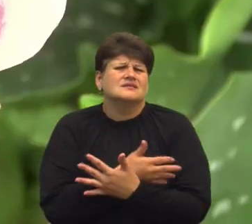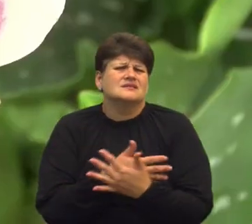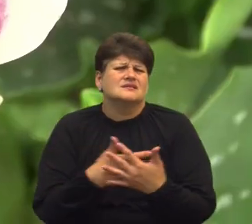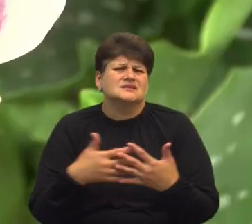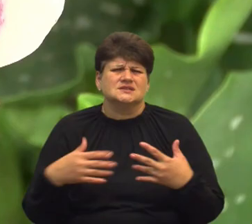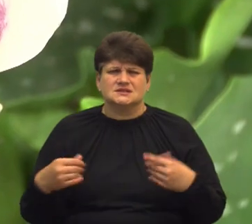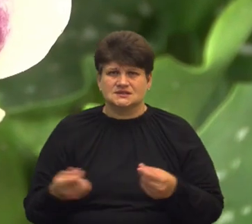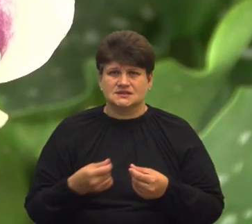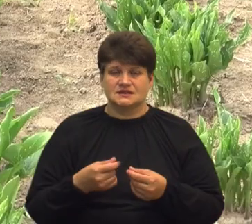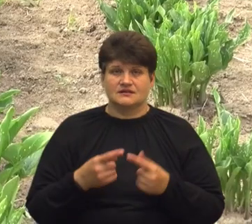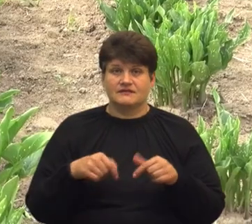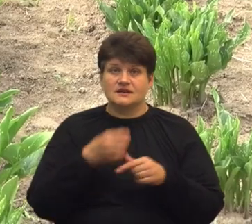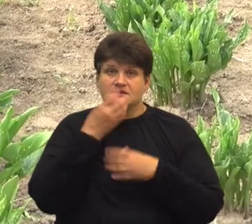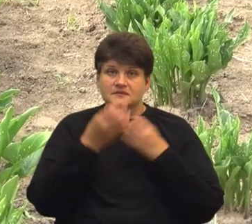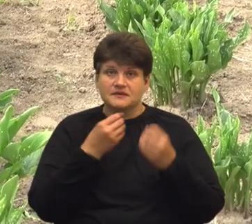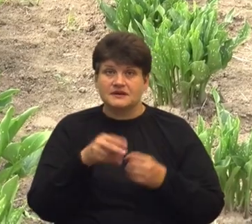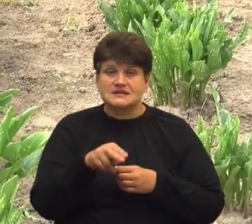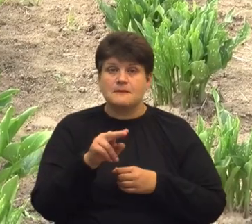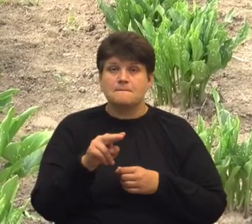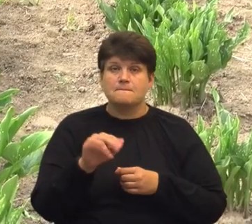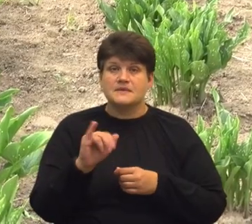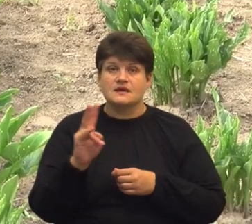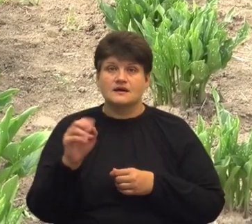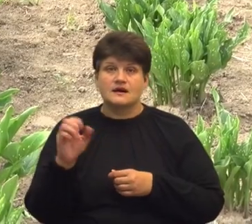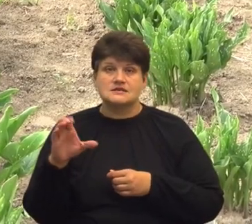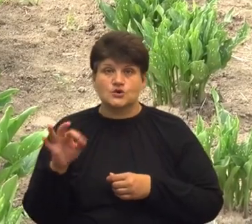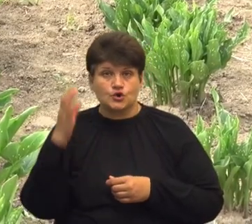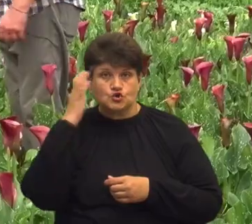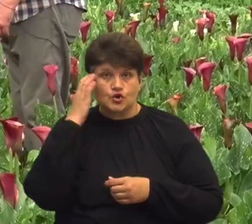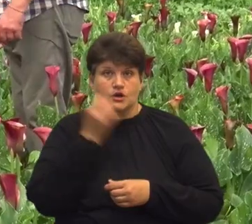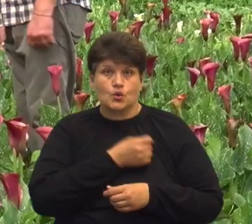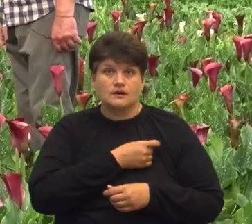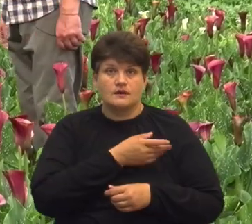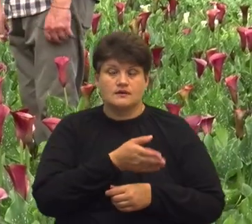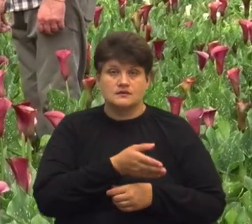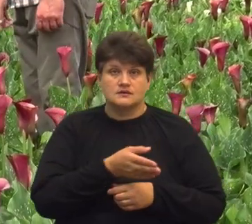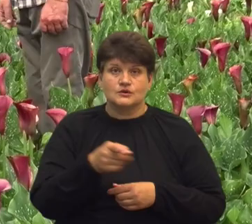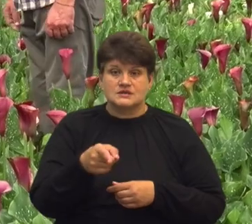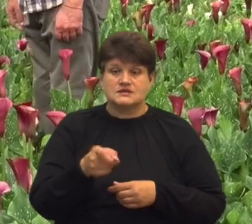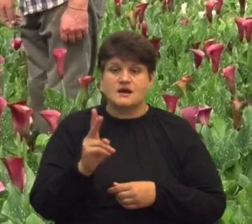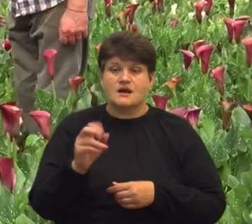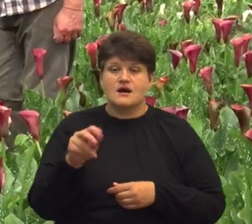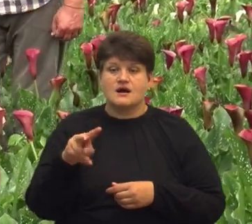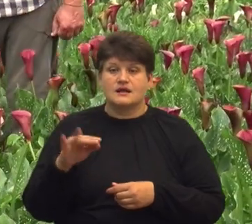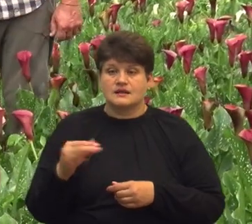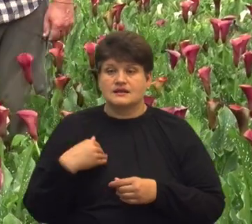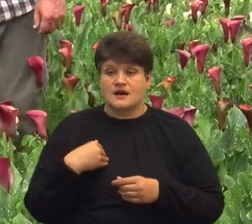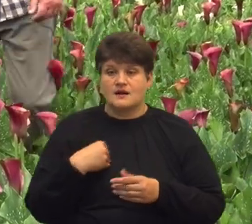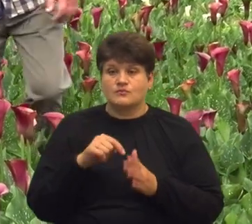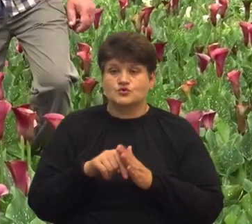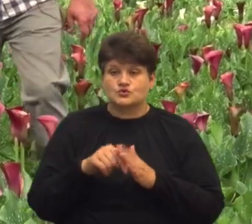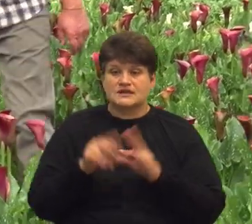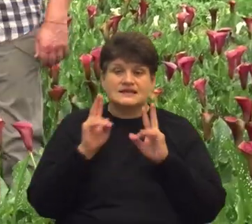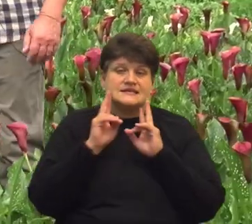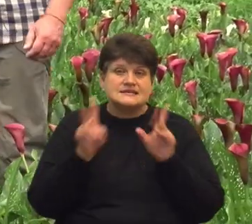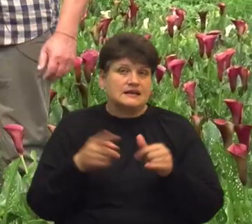Того Пікасо і чорні Одеса. Наприклад, ті вокали. Я, по суті, добре їх не знаю, як